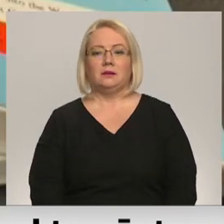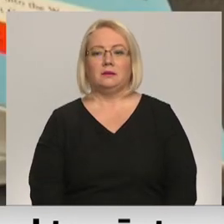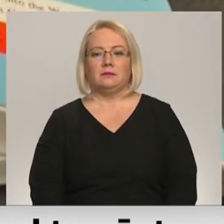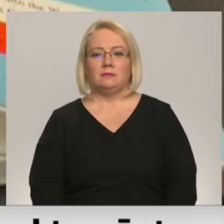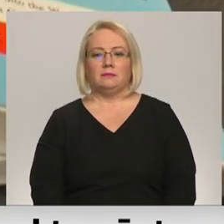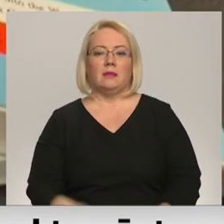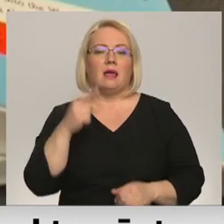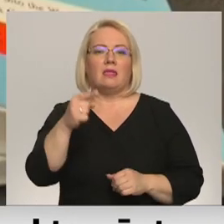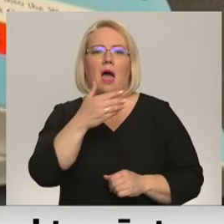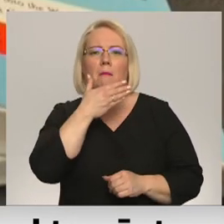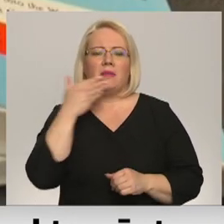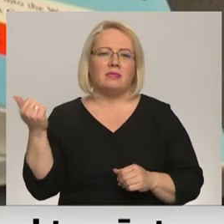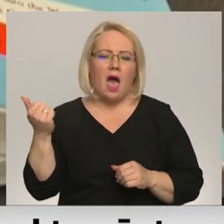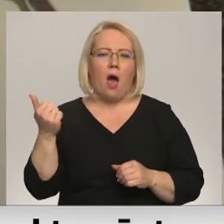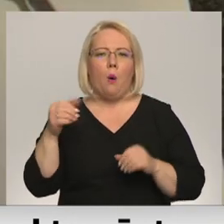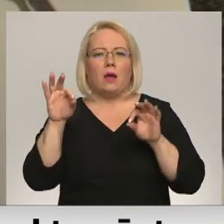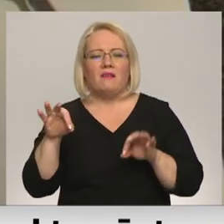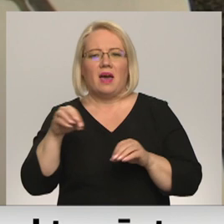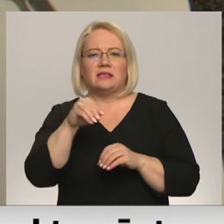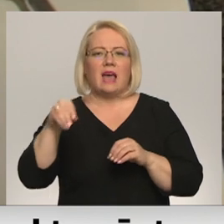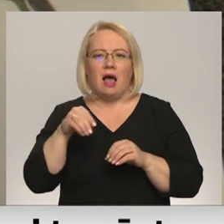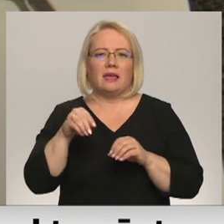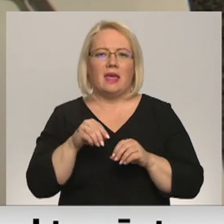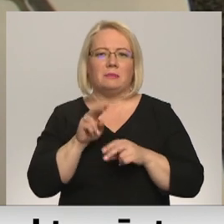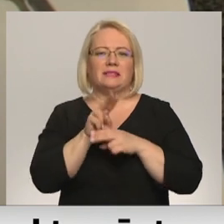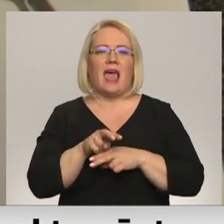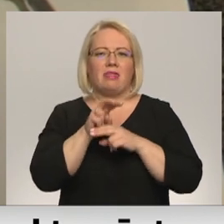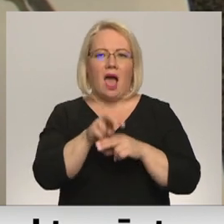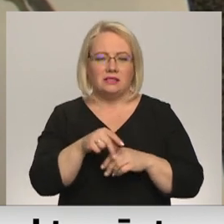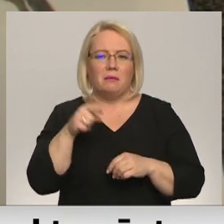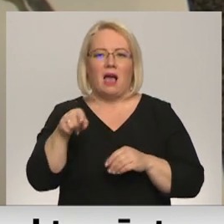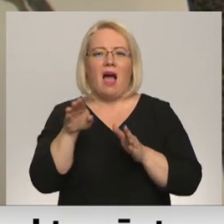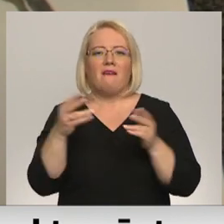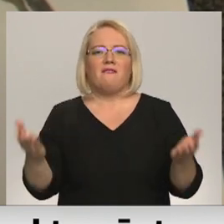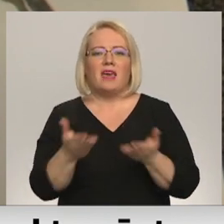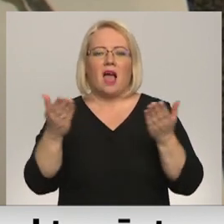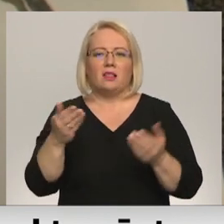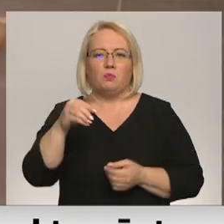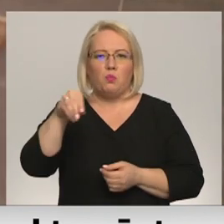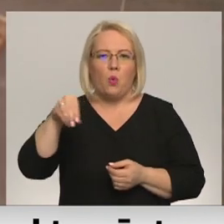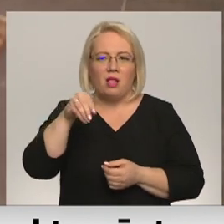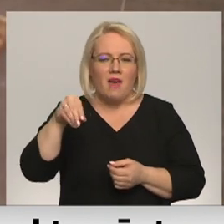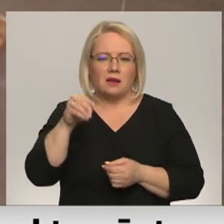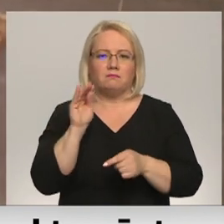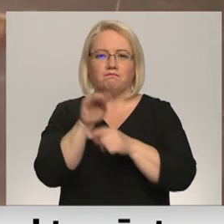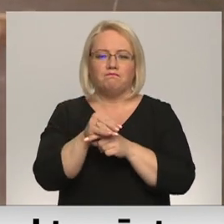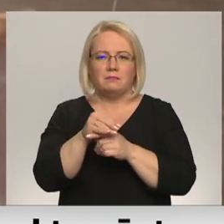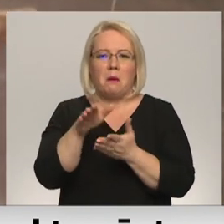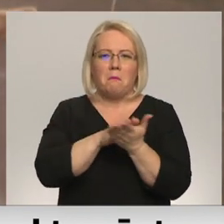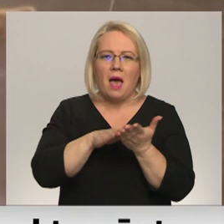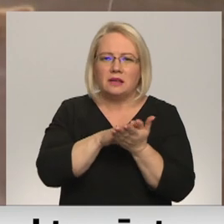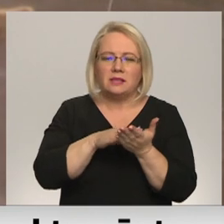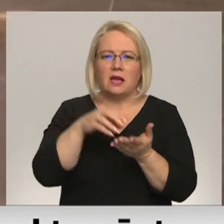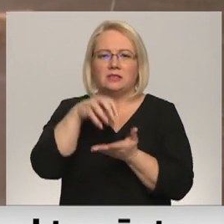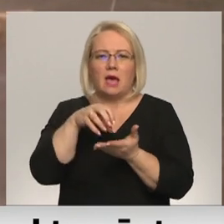Tam nav jābūt karamelizētam vai salītam sienāzim. Iespējams kā vieglas pulveris, kas pievienots pastai vai cepumiem, tas ir neredzams un